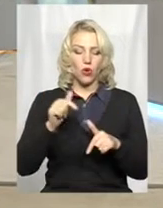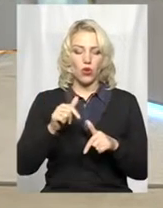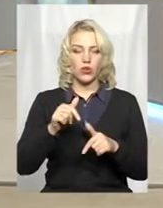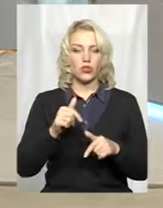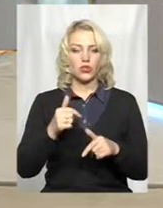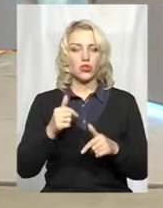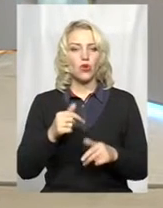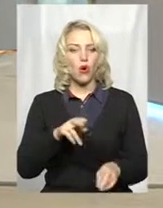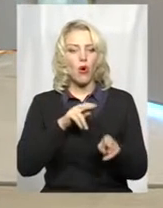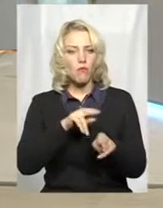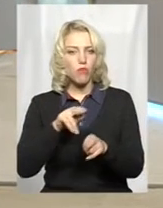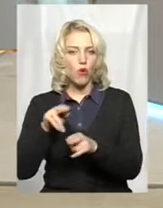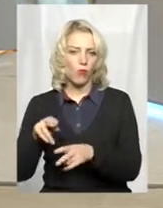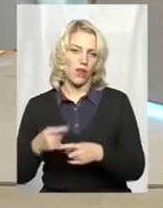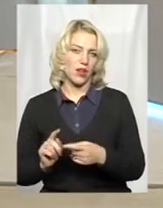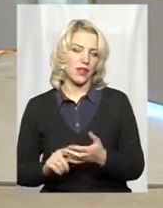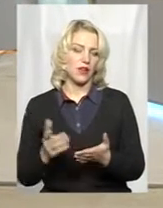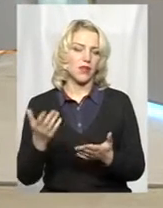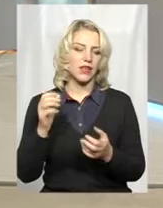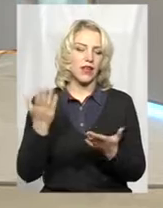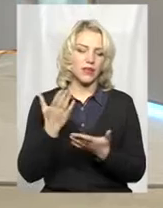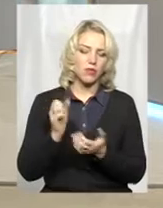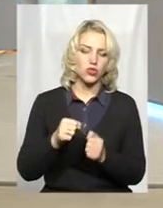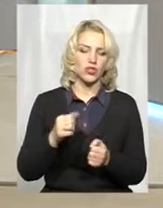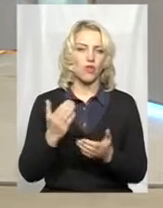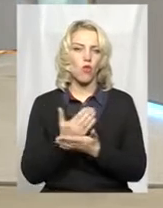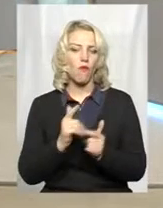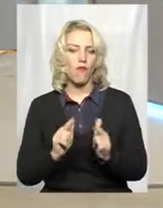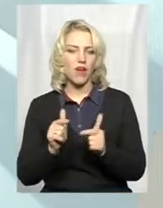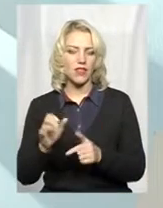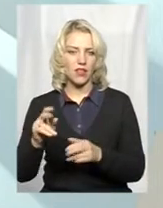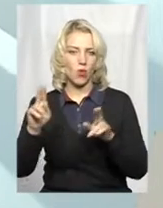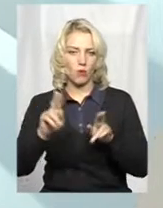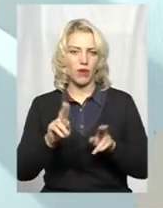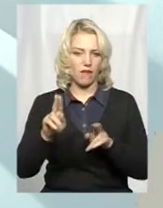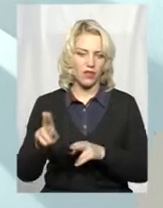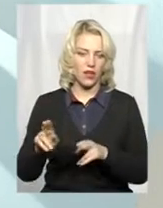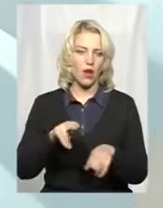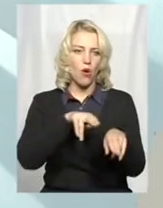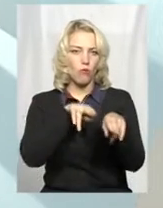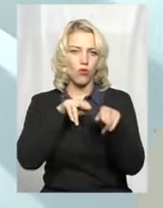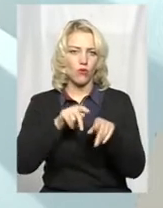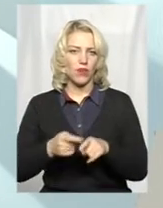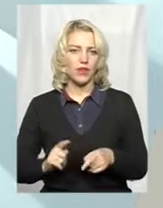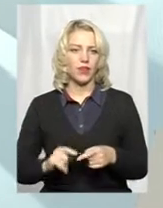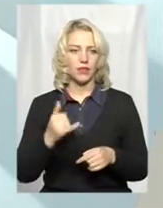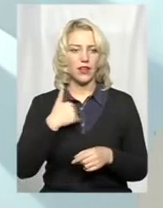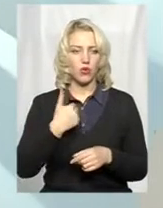є якісь важливі нововведення у правилах полювання? Ну, що я хочу сказати по цьому питанню.